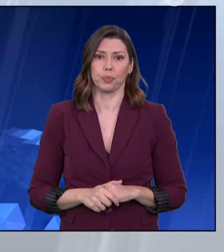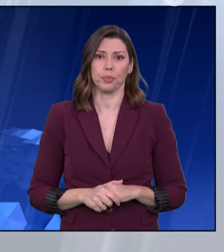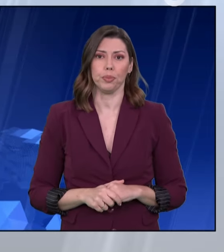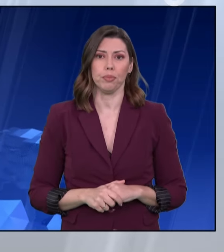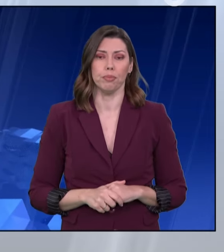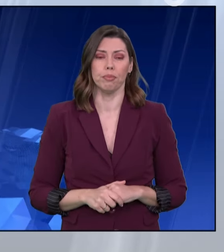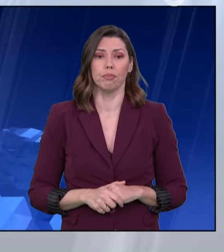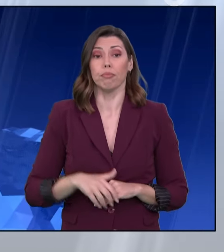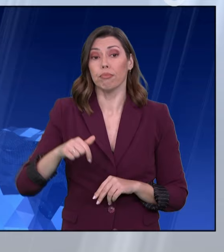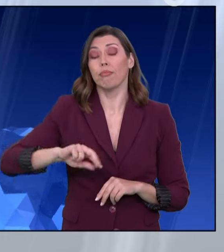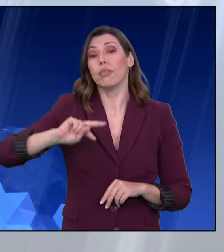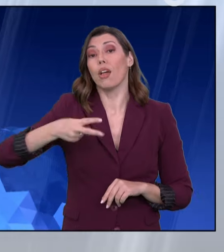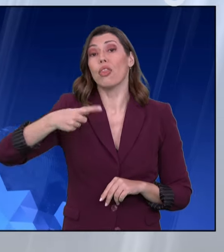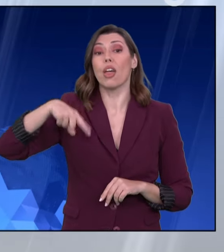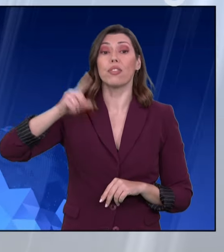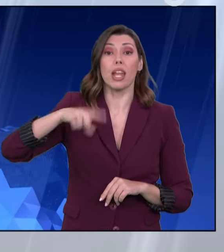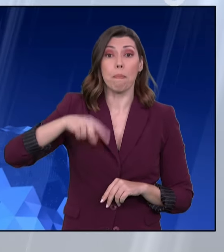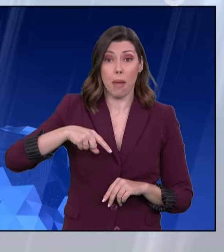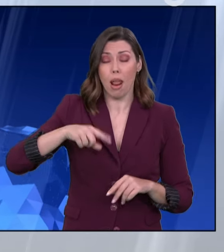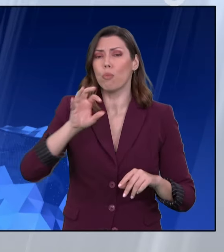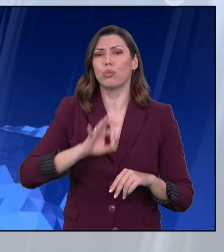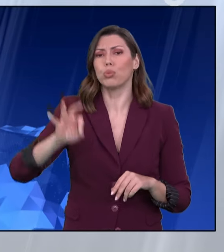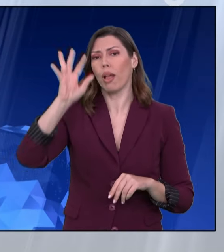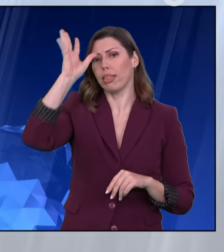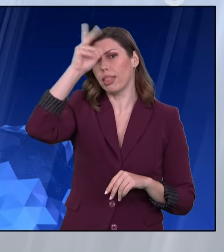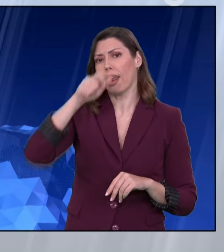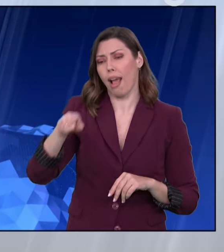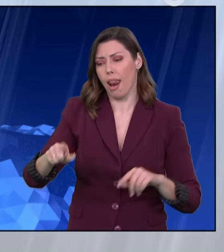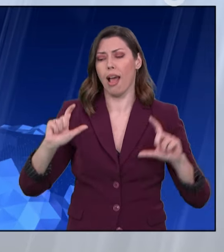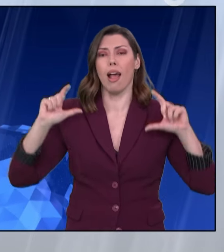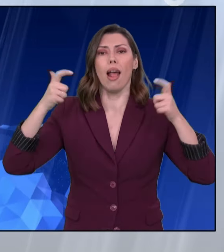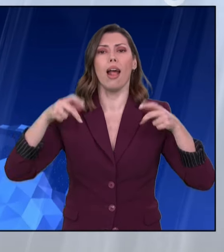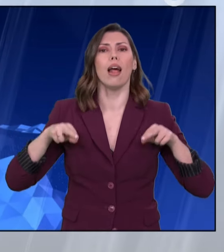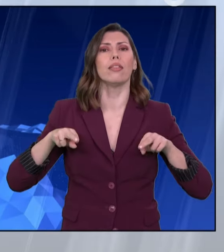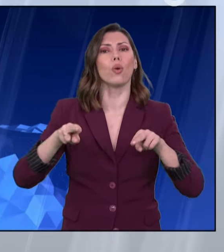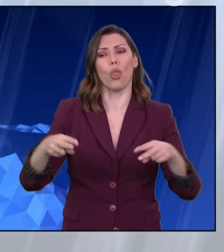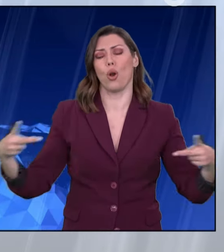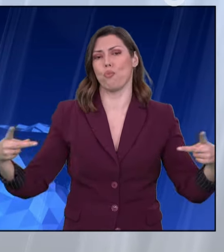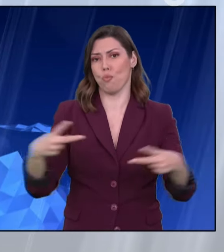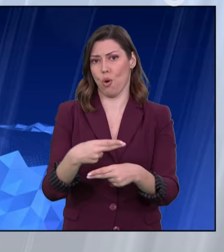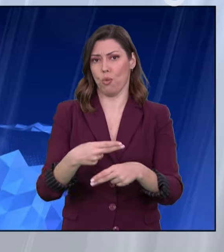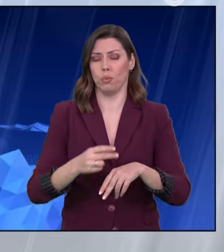Για δευτή ημέρα οι αγρότες στο Μεγαλοχώρη Τρικάλων πραγματοποίησαν αποκλεισμό της Εθνικής Οδού Τρικάλων Λάρισσας.